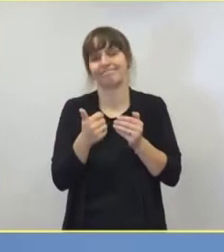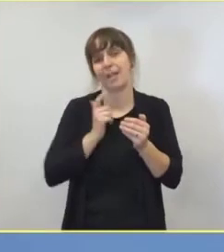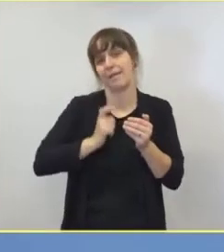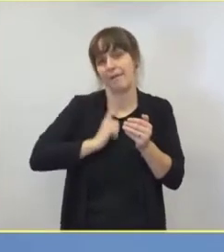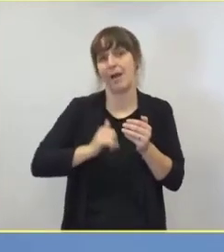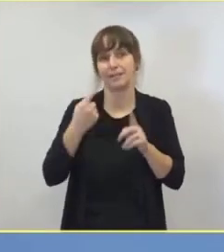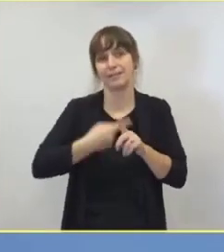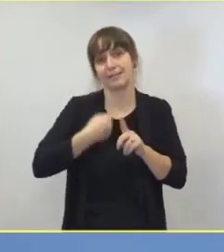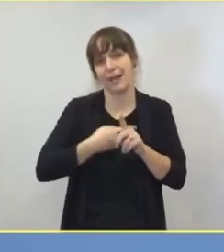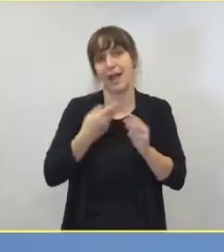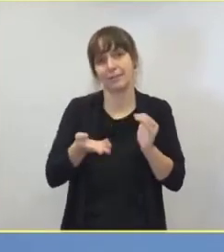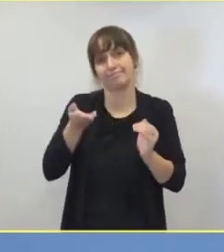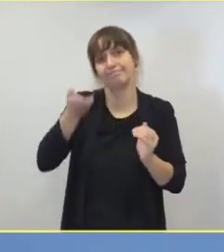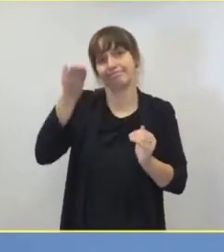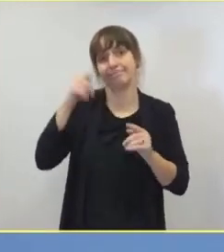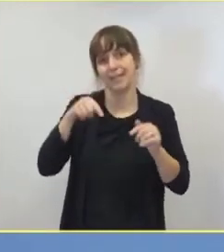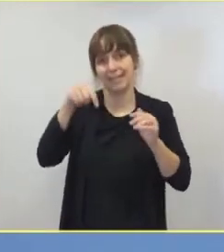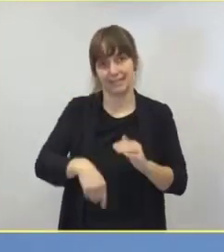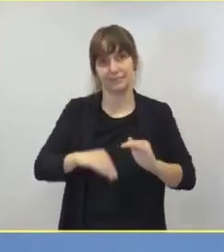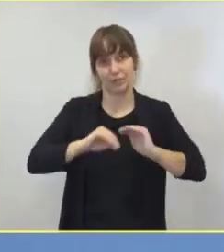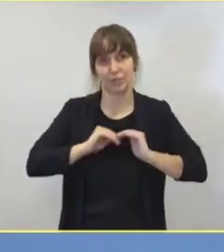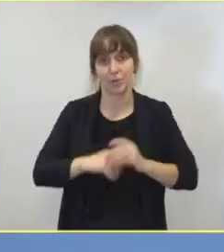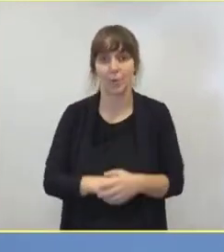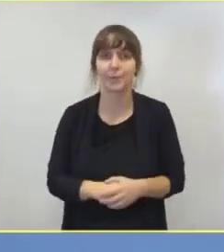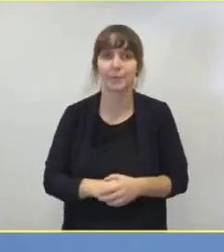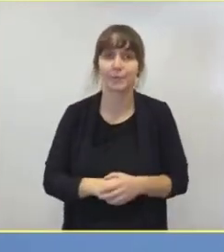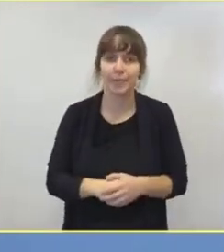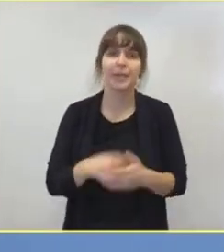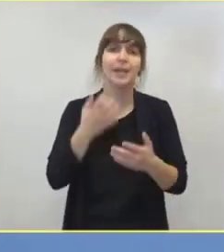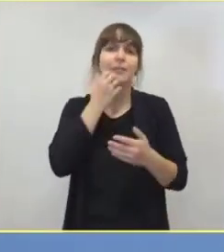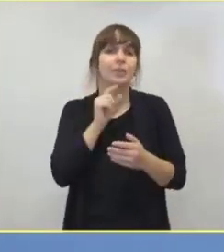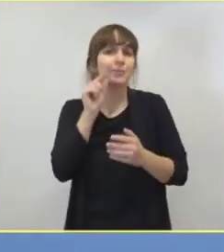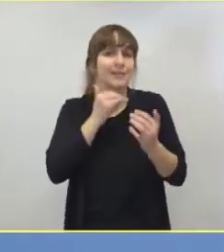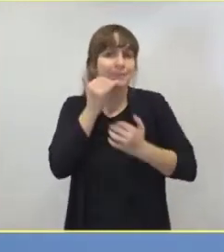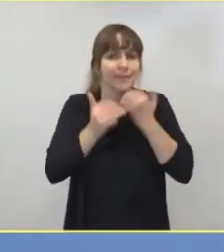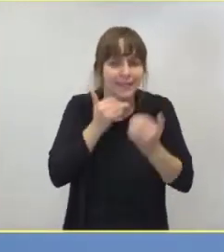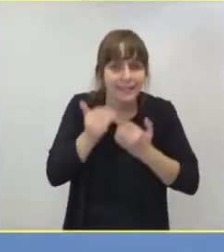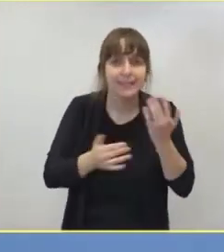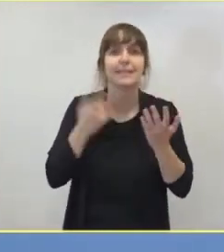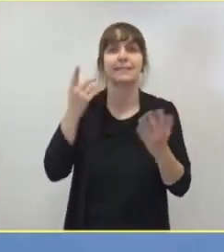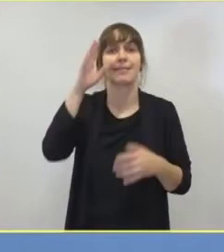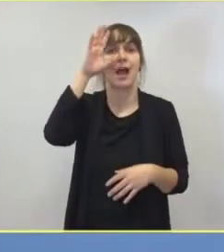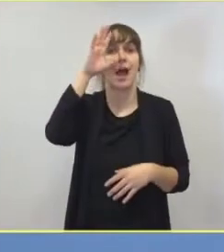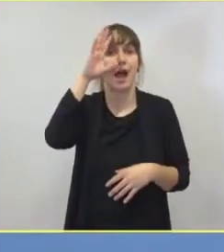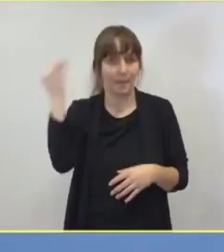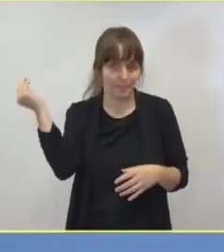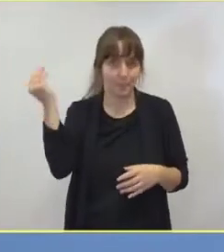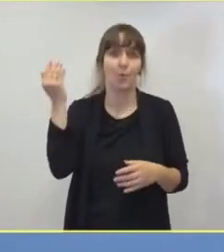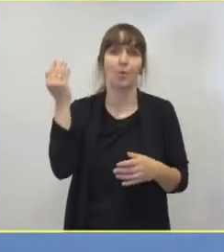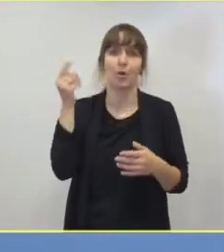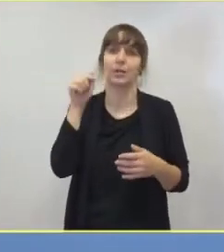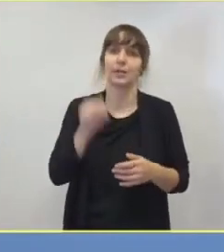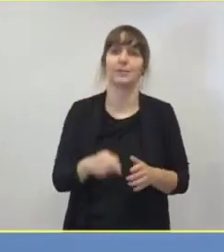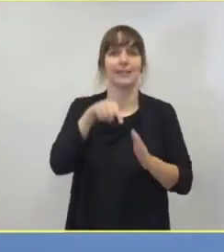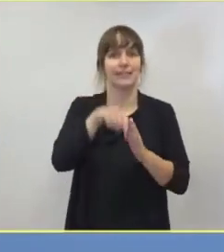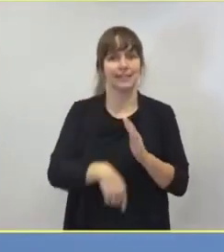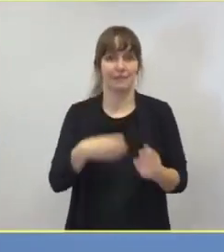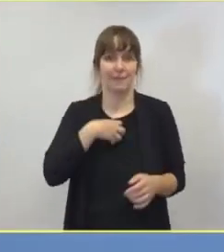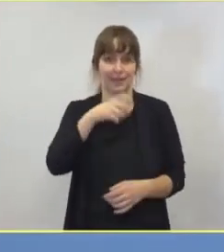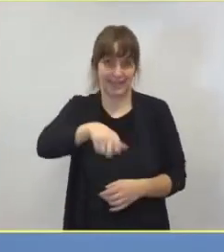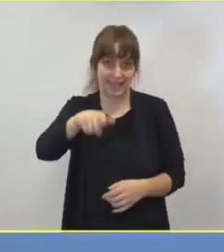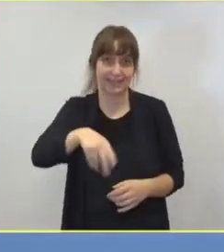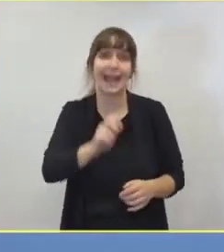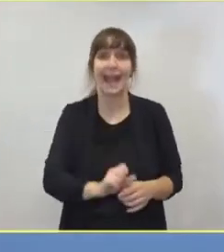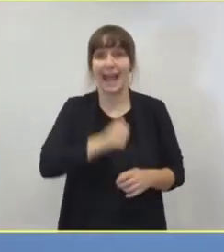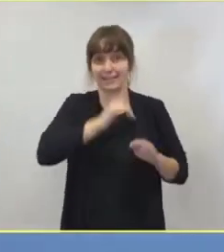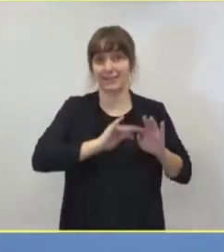auf den Intensivstationen. Ich will Ihnen noch ganz kurz berichten. Wir haben in Hamburg die Intensivpatienten der ersten Welle